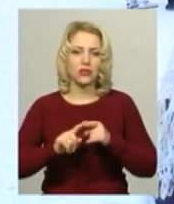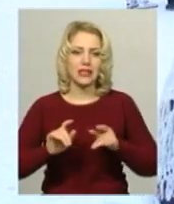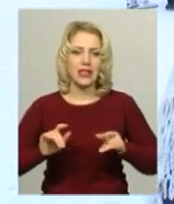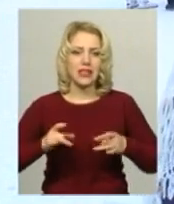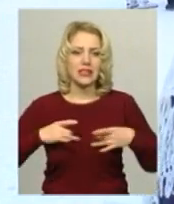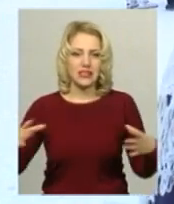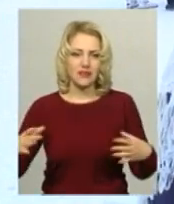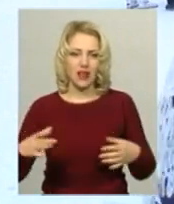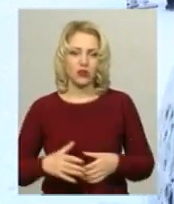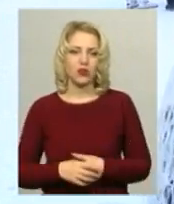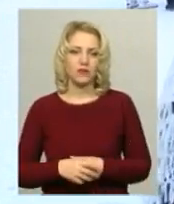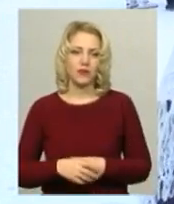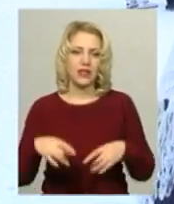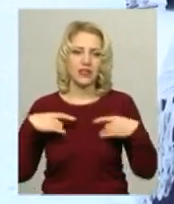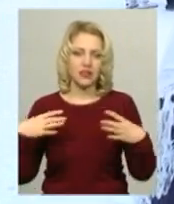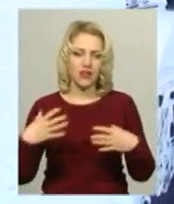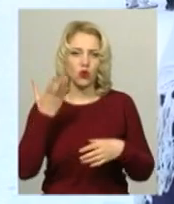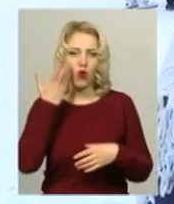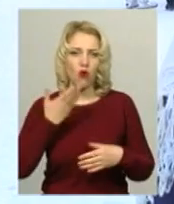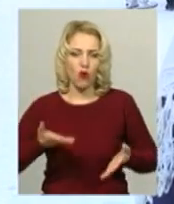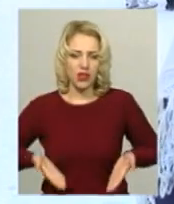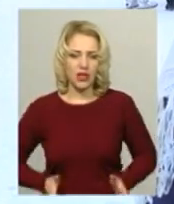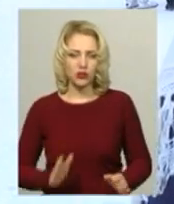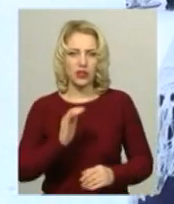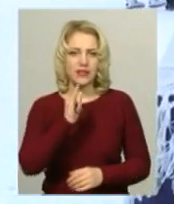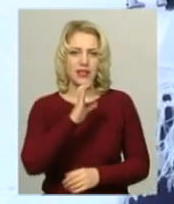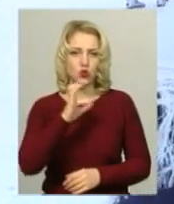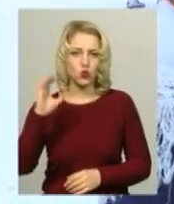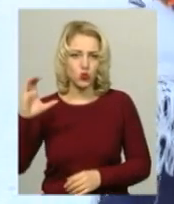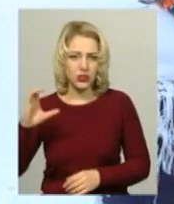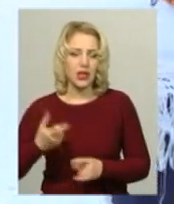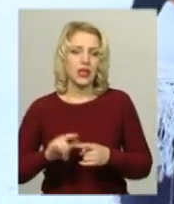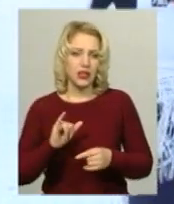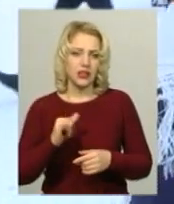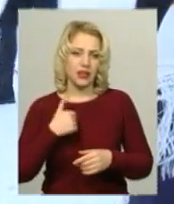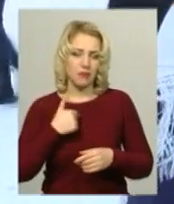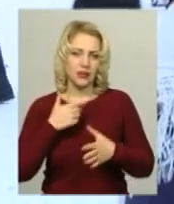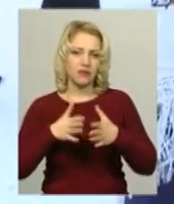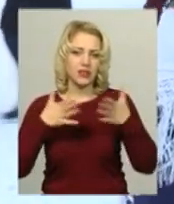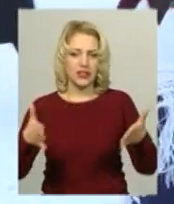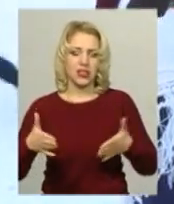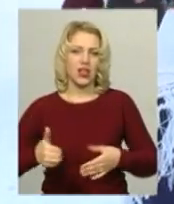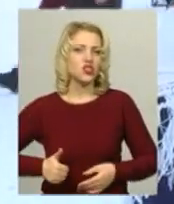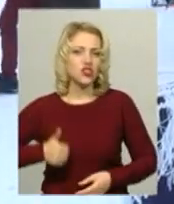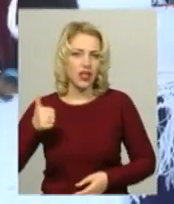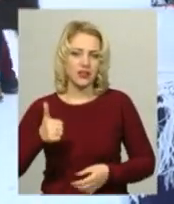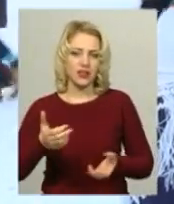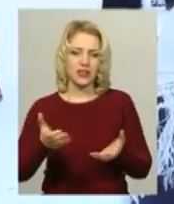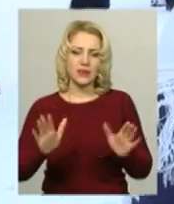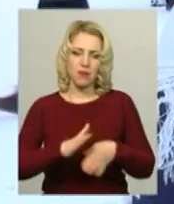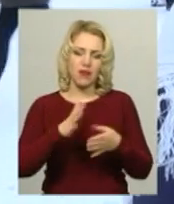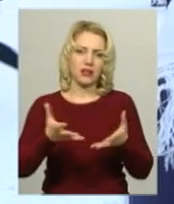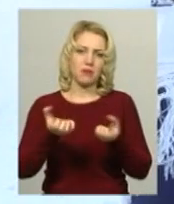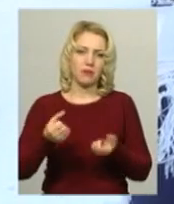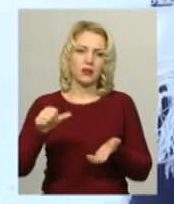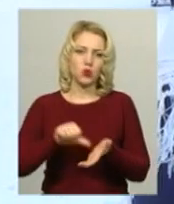це чудове свято, коли народився Ісус. І для мене велика честь співати, приймати участь в такій програмі.